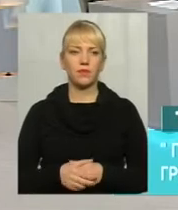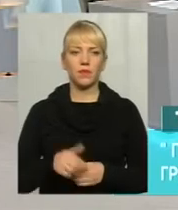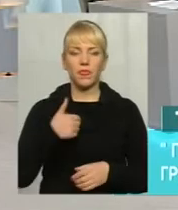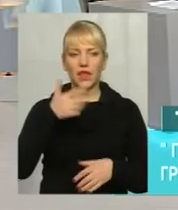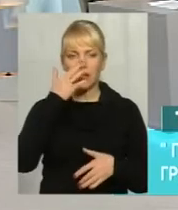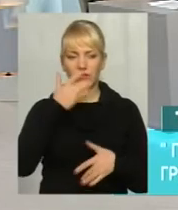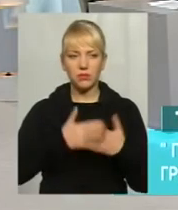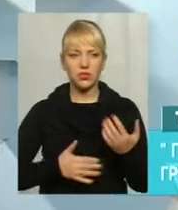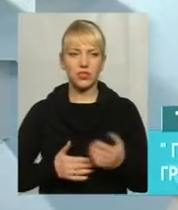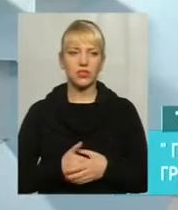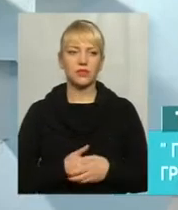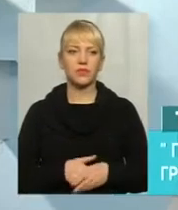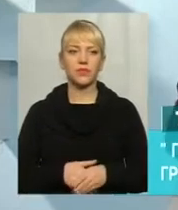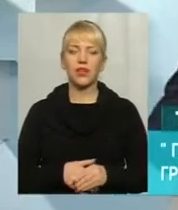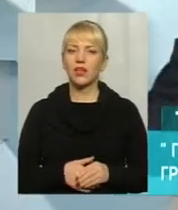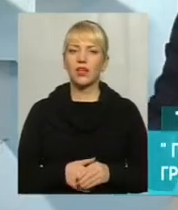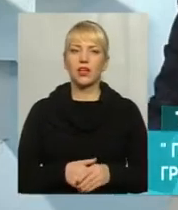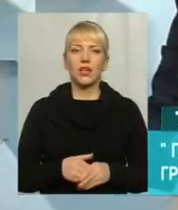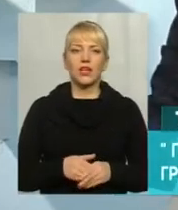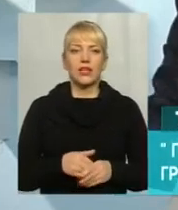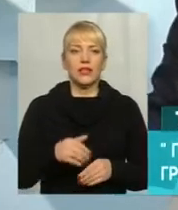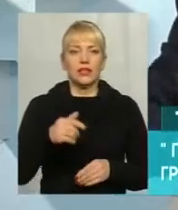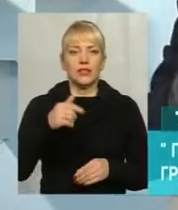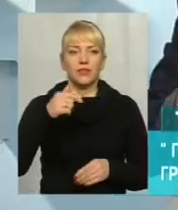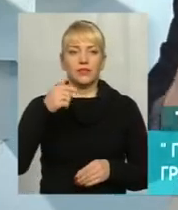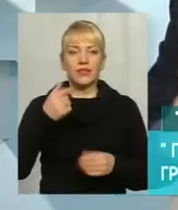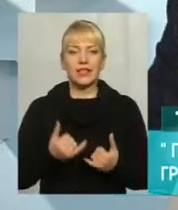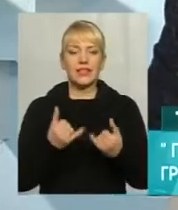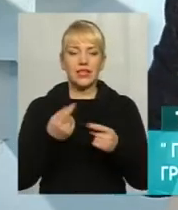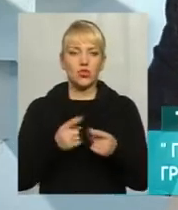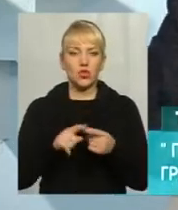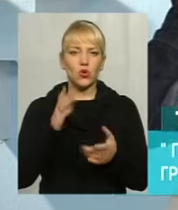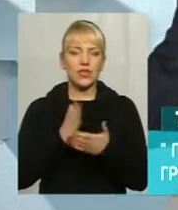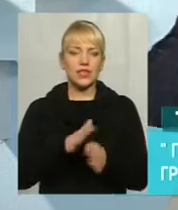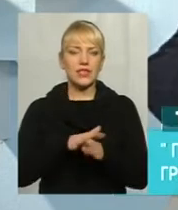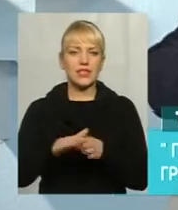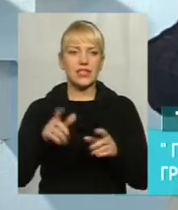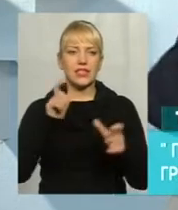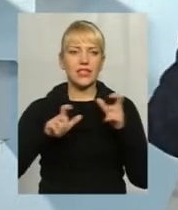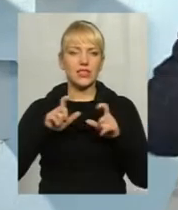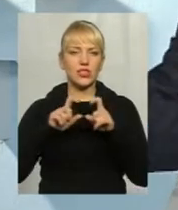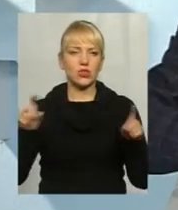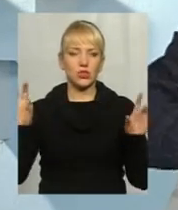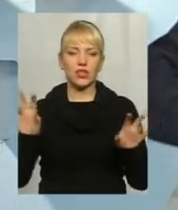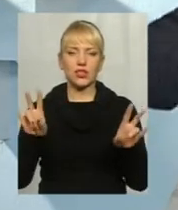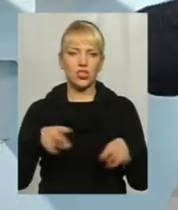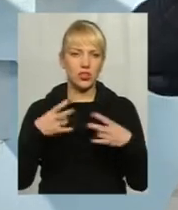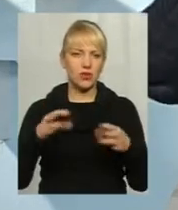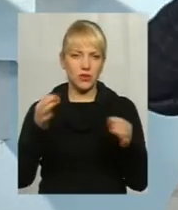Іванович, а я все одно скажу. Ви розумієте, для цього є цілий інститут, не треба придумувати нічого,